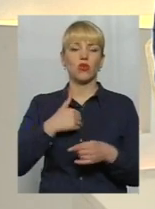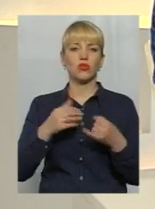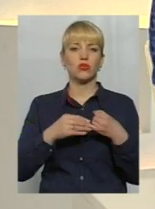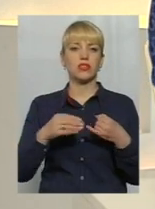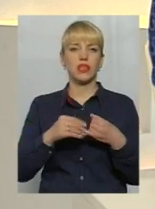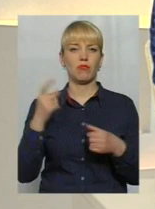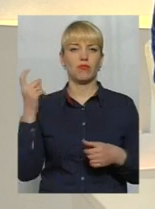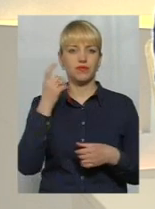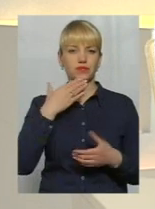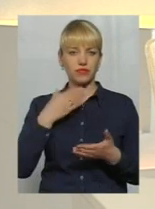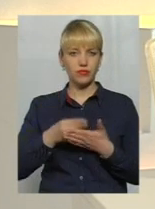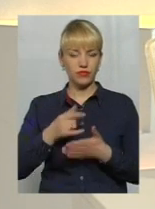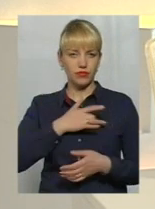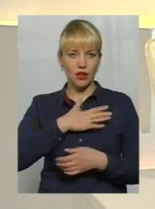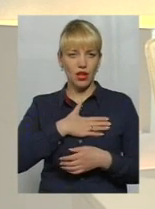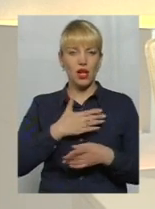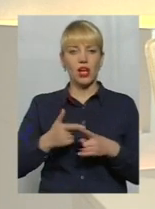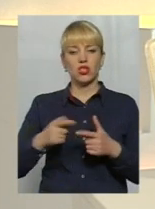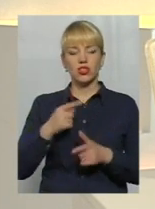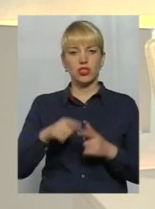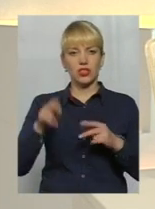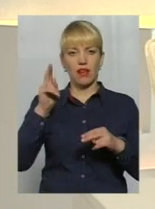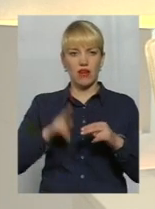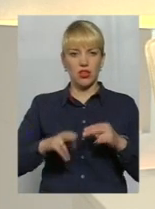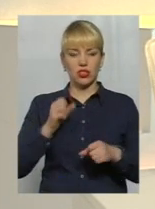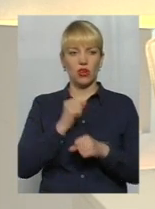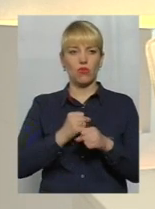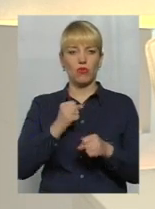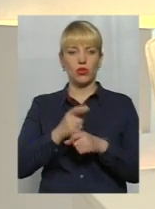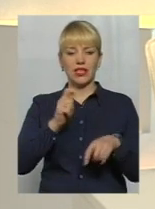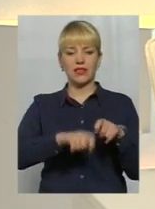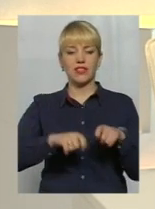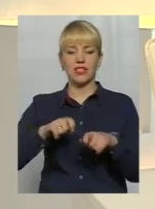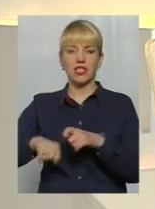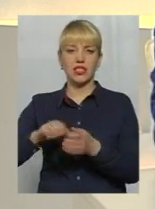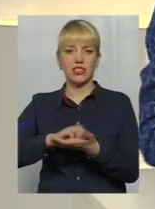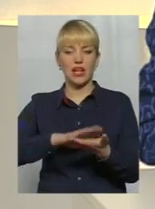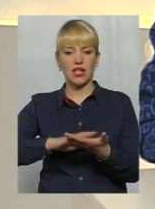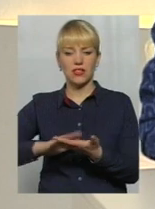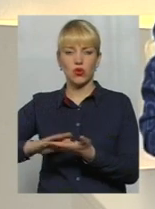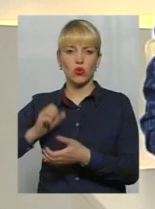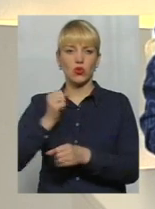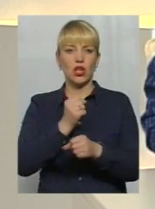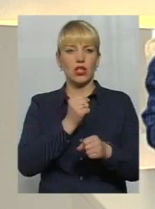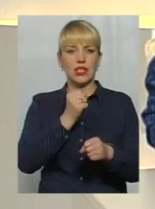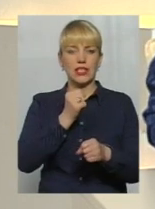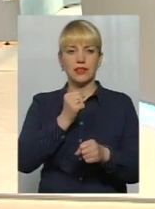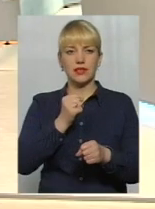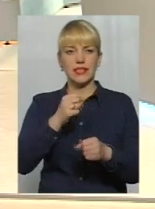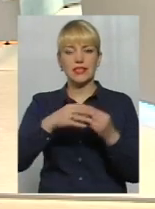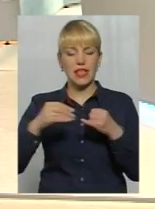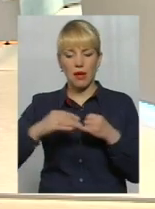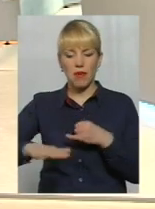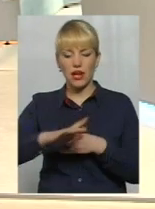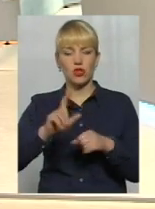ділянку. Чи вже завершена робота з інвентаризації землі в обласному центрі, аби можна було знайти